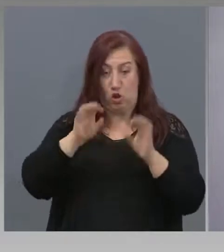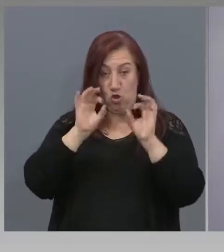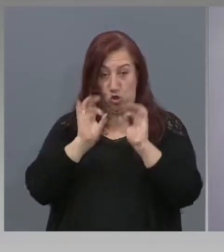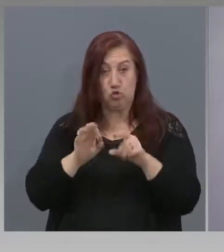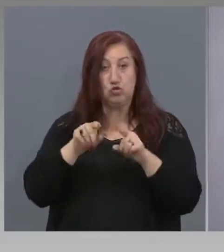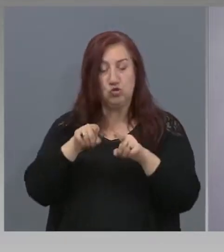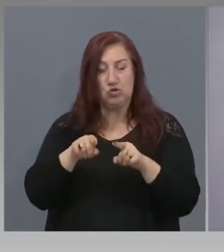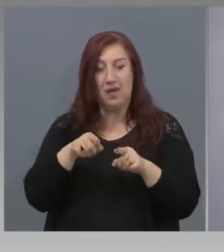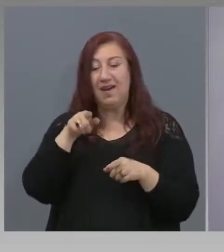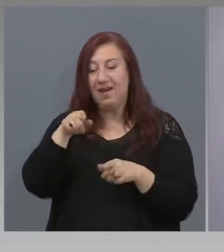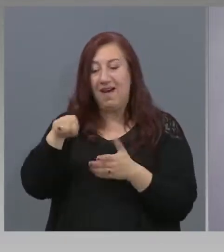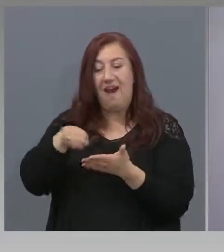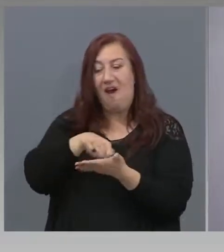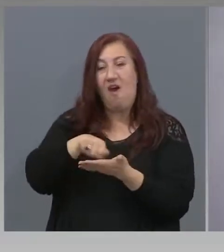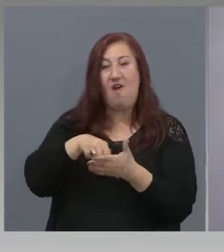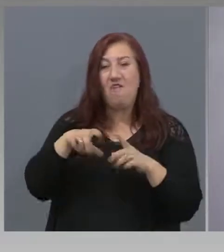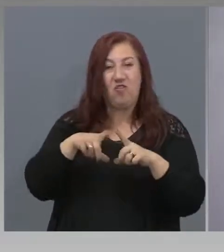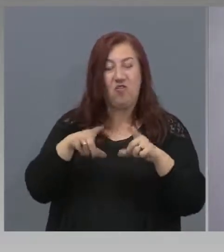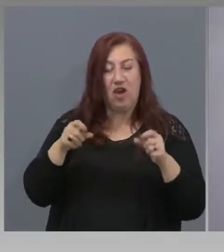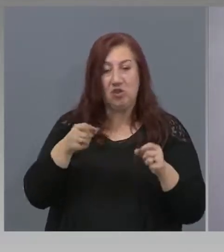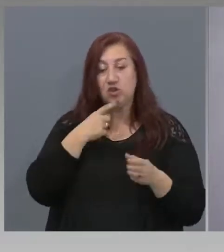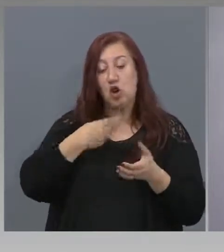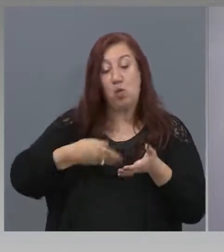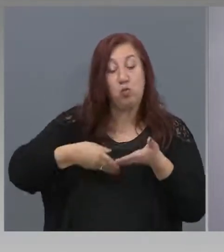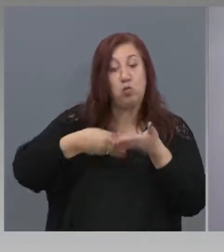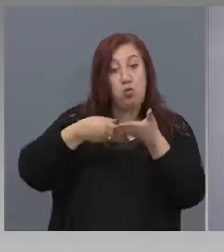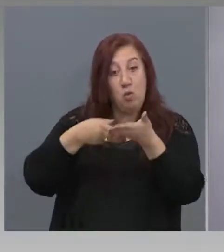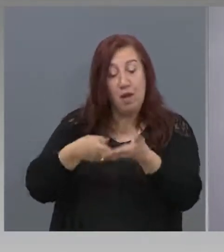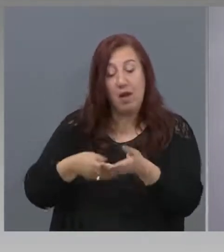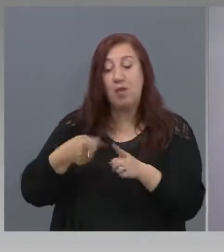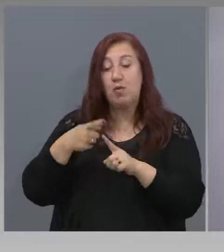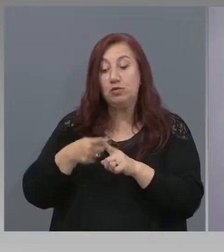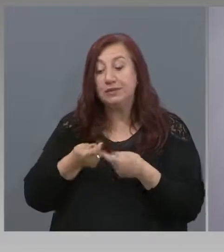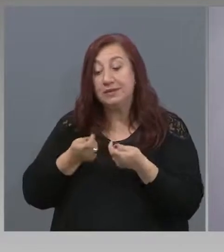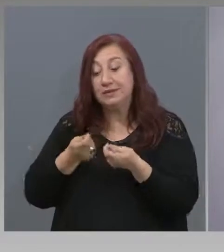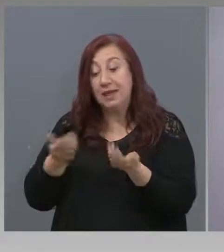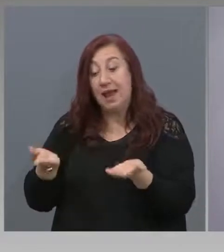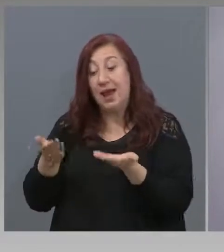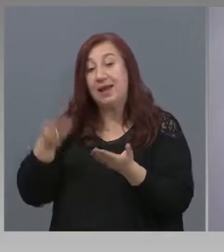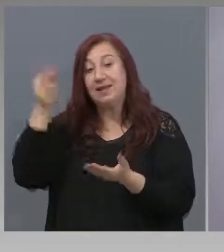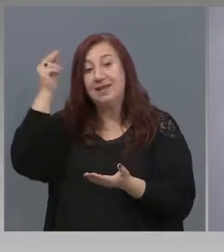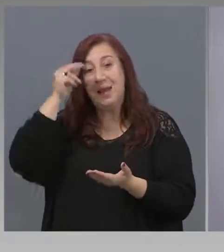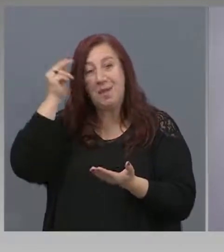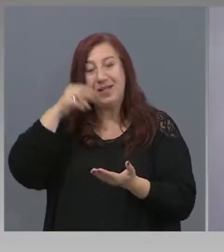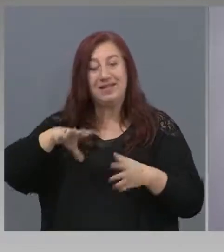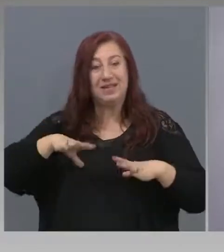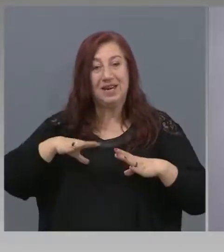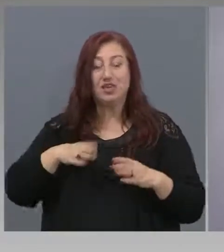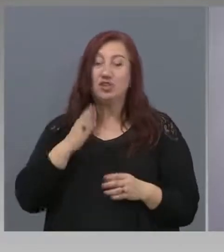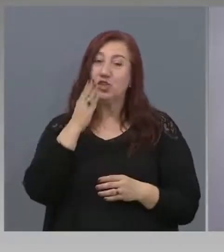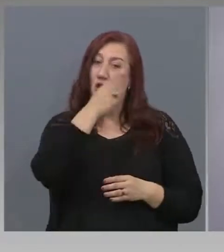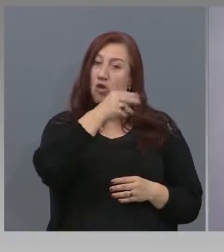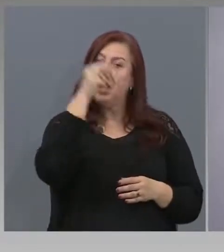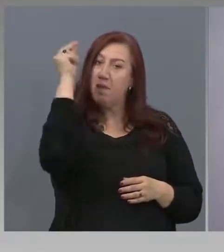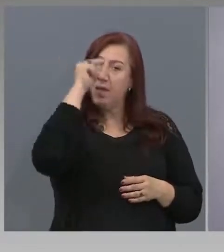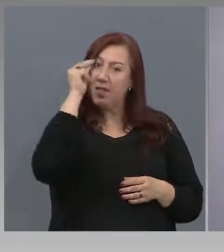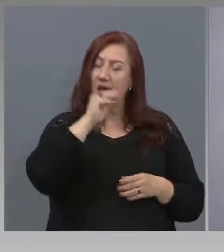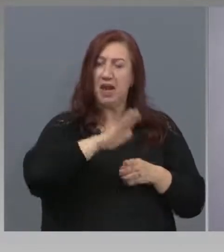една страна е подпомагане, от друга страна е стимулиране на българските граждани да ползват български туристически курорти и услуги.